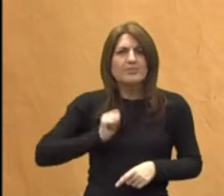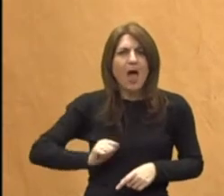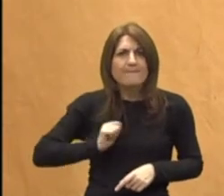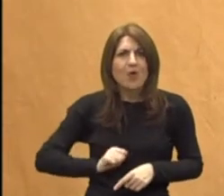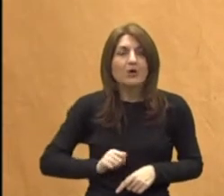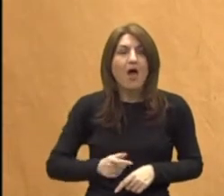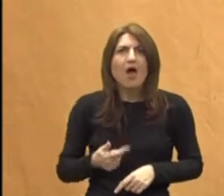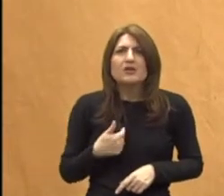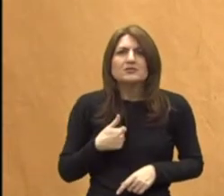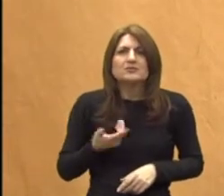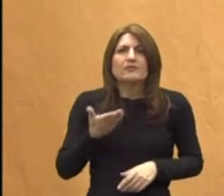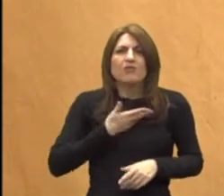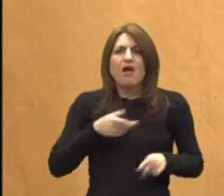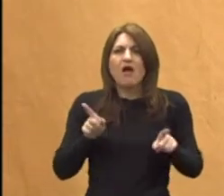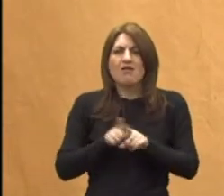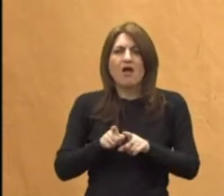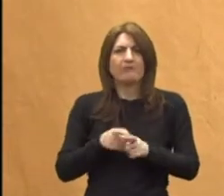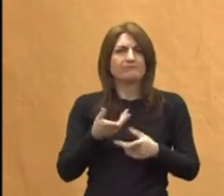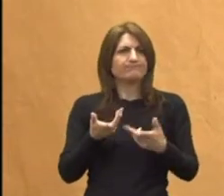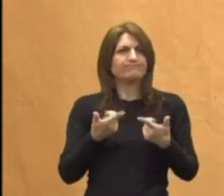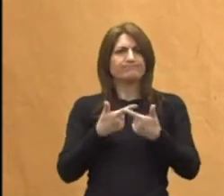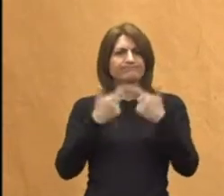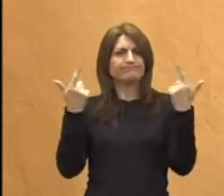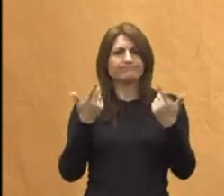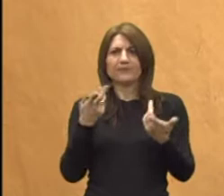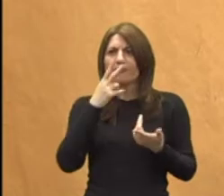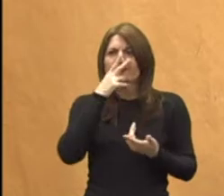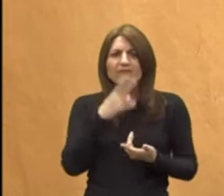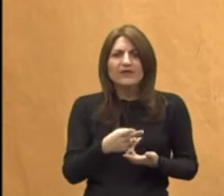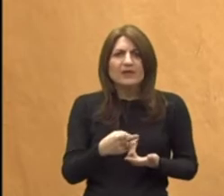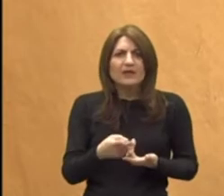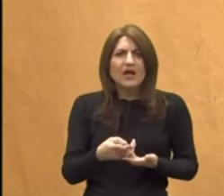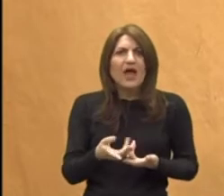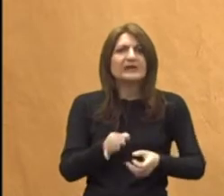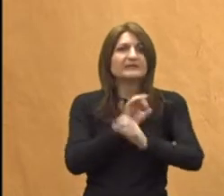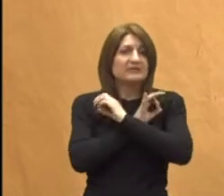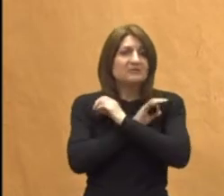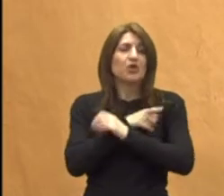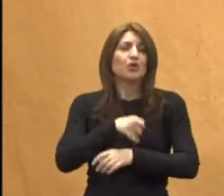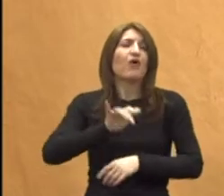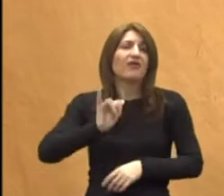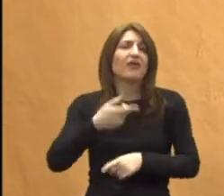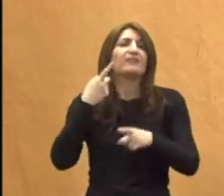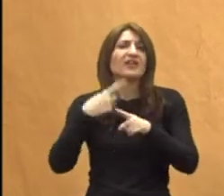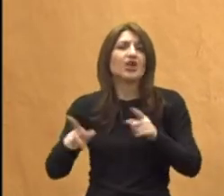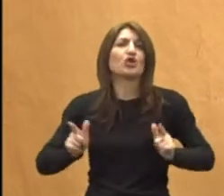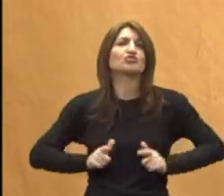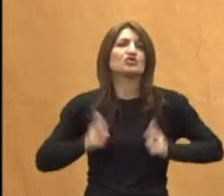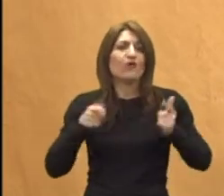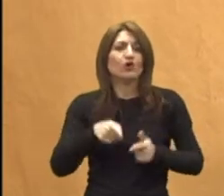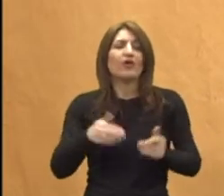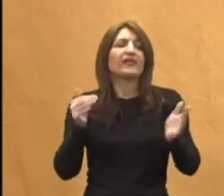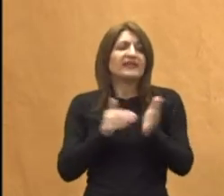ali mi je dalo jedan drugi meni vid da zaista smrt je dio života i da ga trebamo prihvaćati